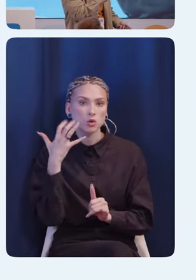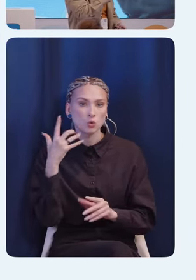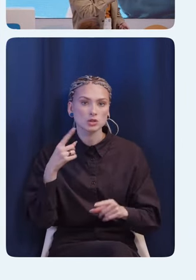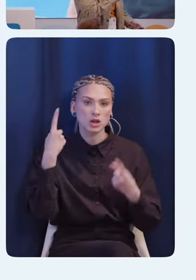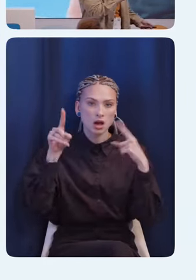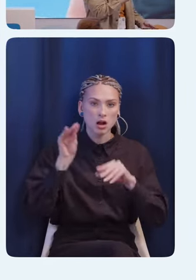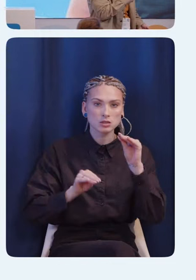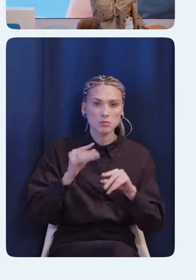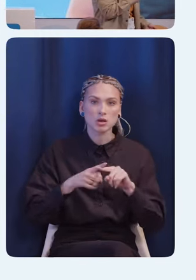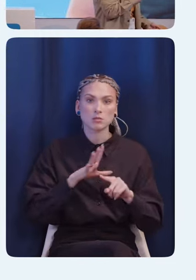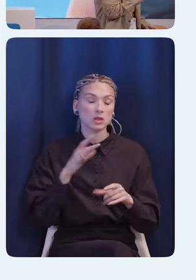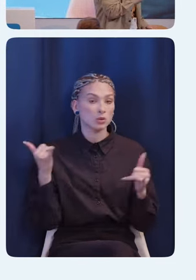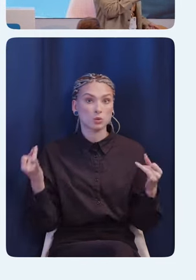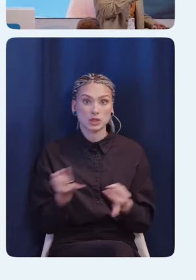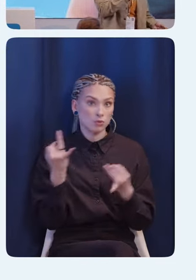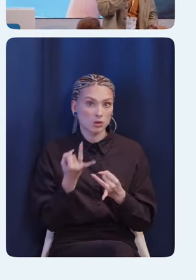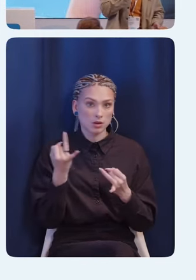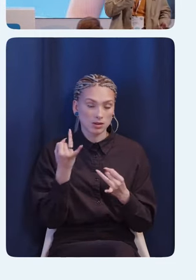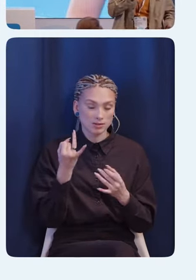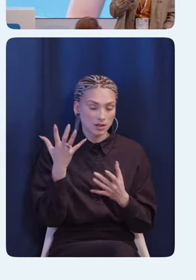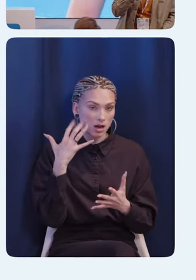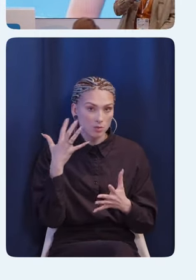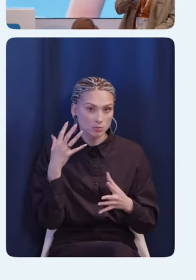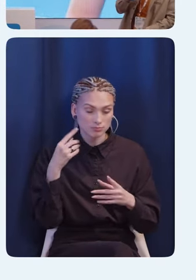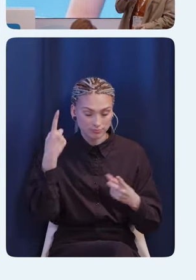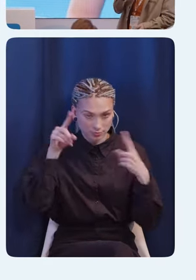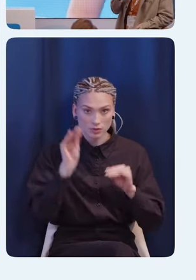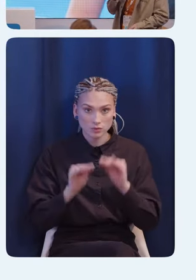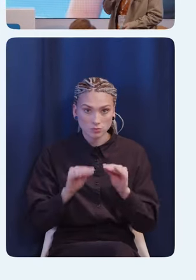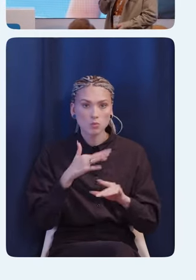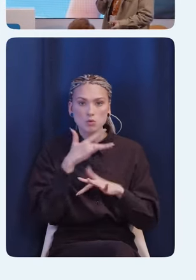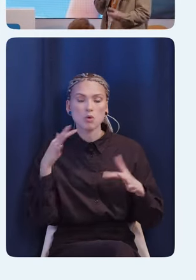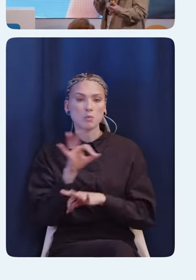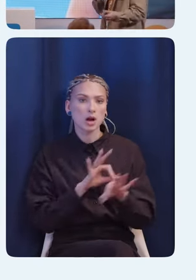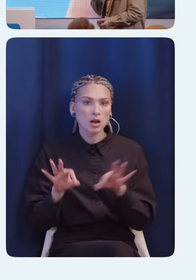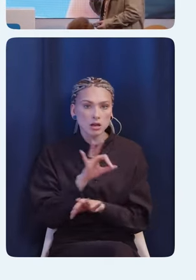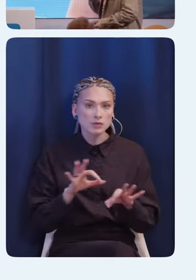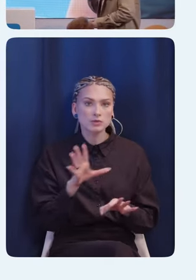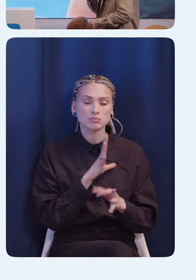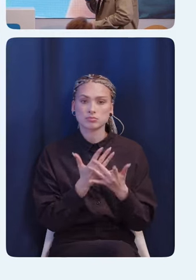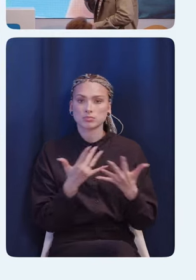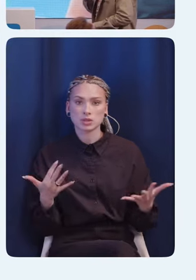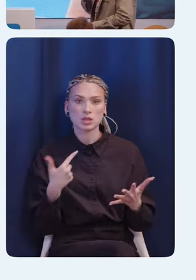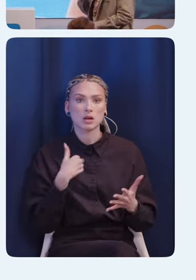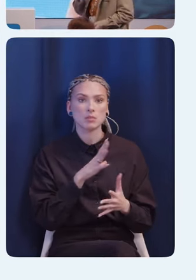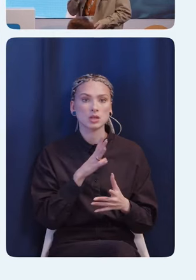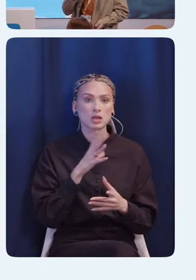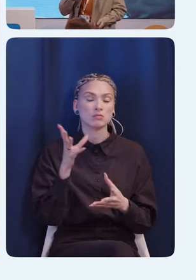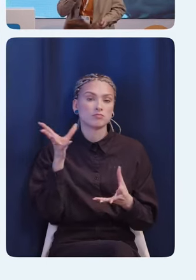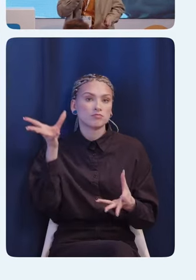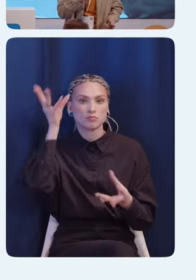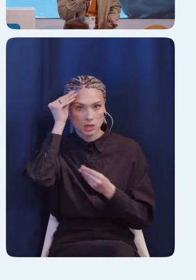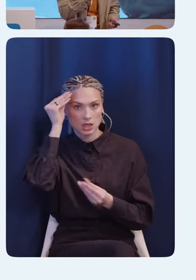Это были увлекательные 8 лет iOS-разработки. повидал много разных проектов. Есть что сказать. Он составил определенное мнение,